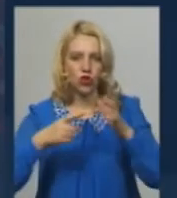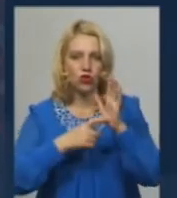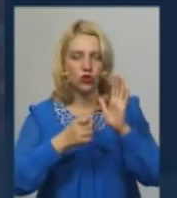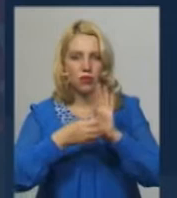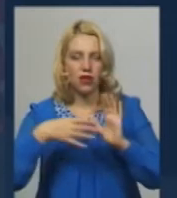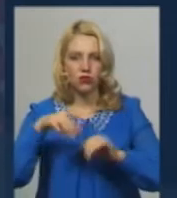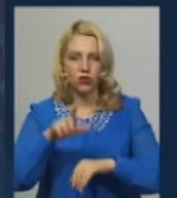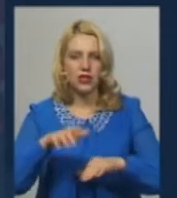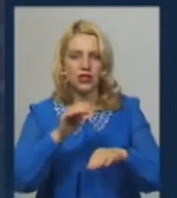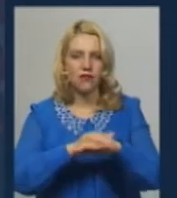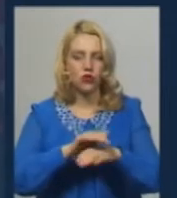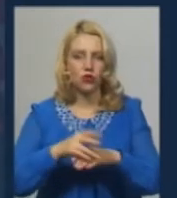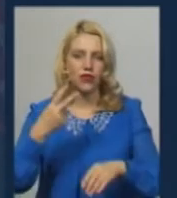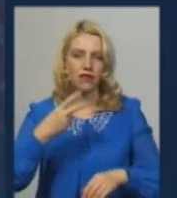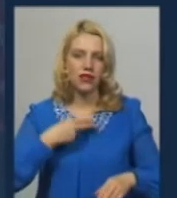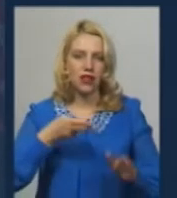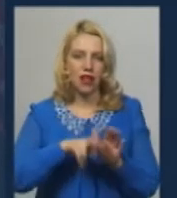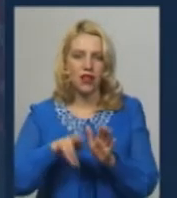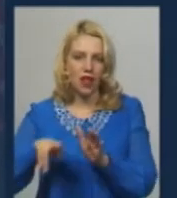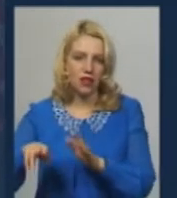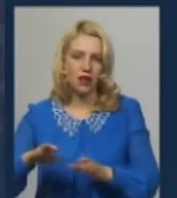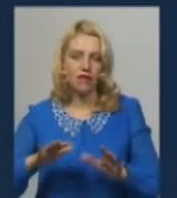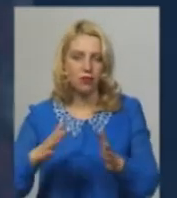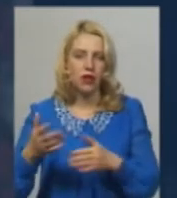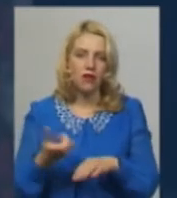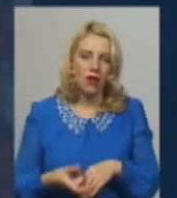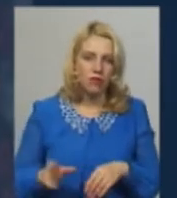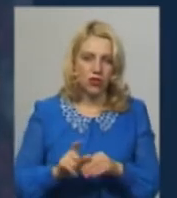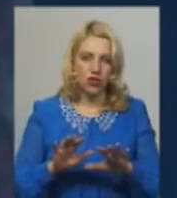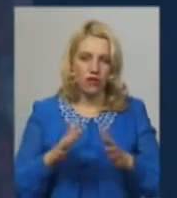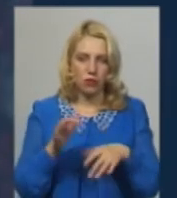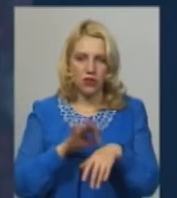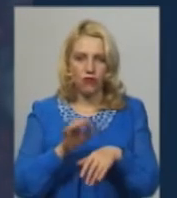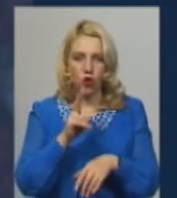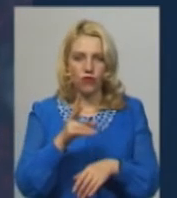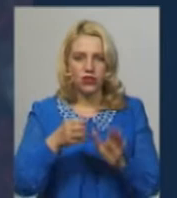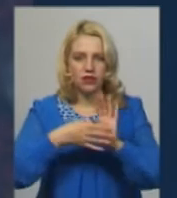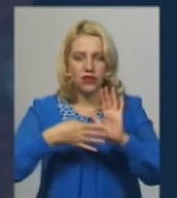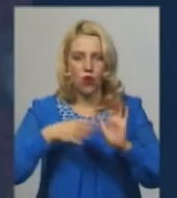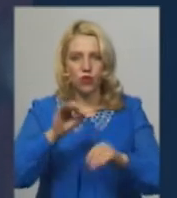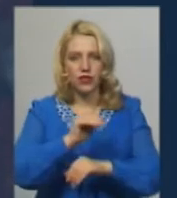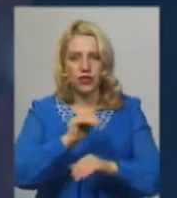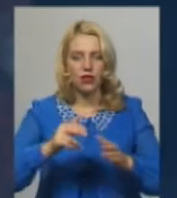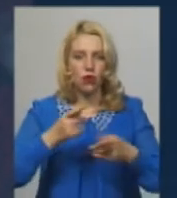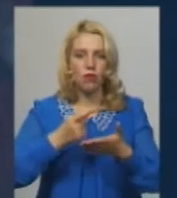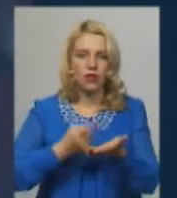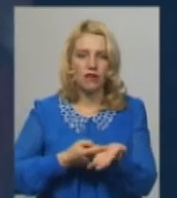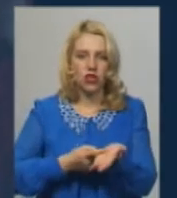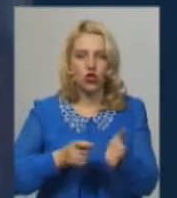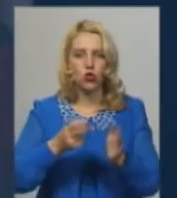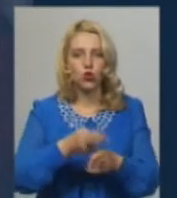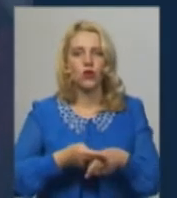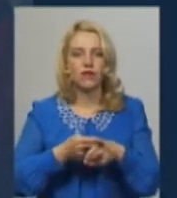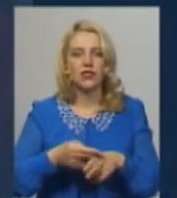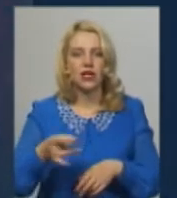Зафіксовано 20 летальних випадків. Найбільше випадків захворювання на ковід-19 офіційно підтверджено у Дунаєвецькому районі –